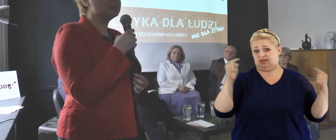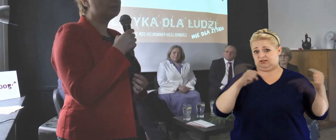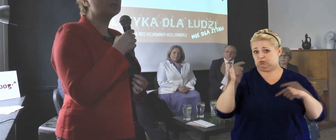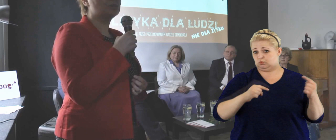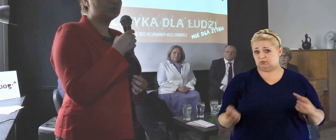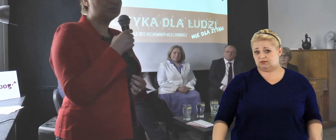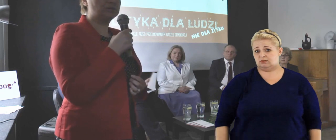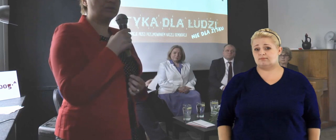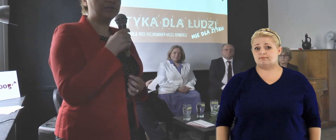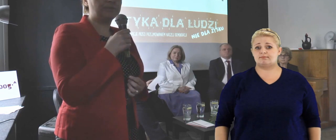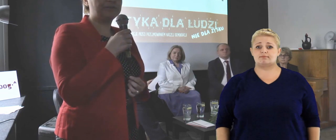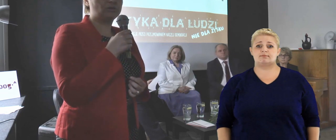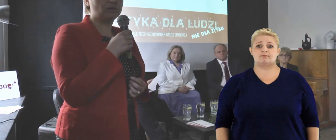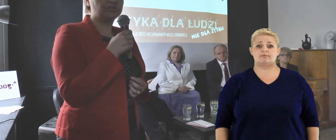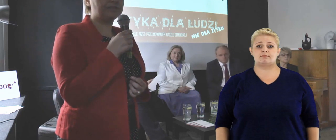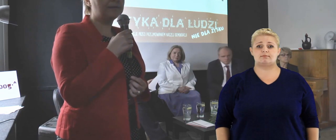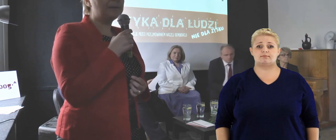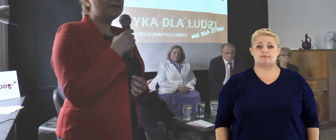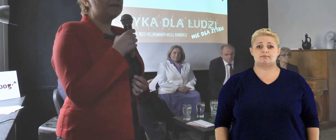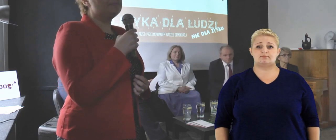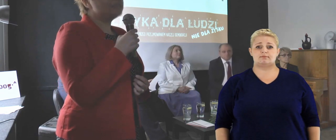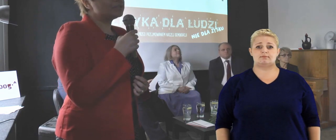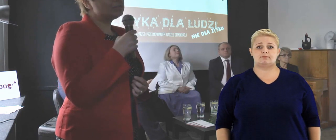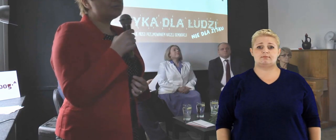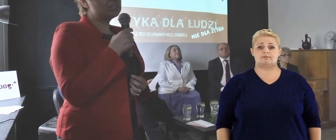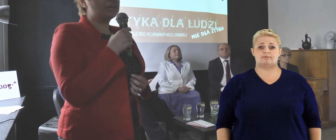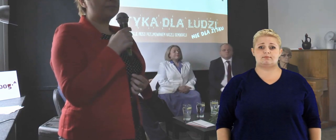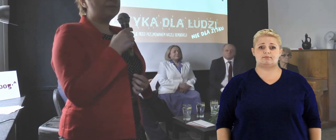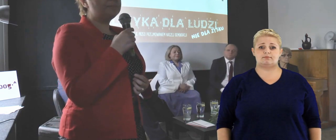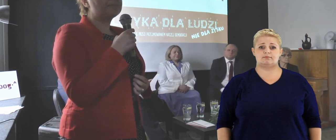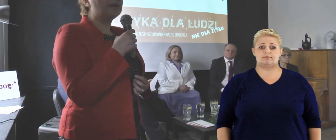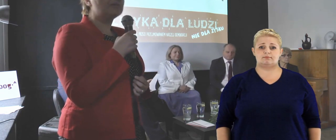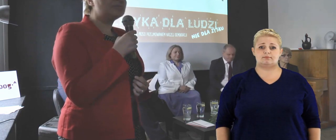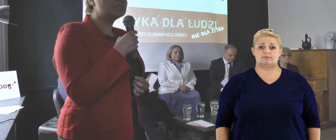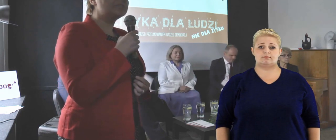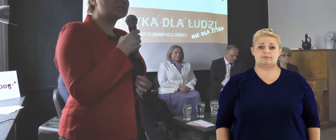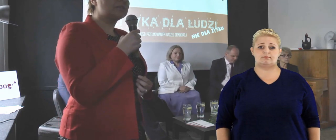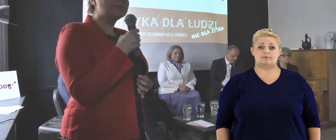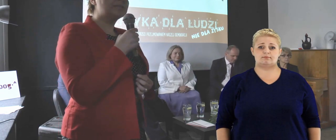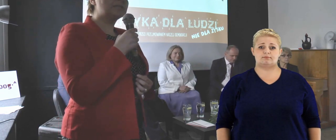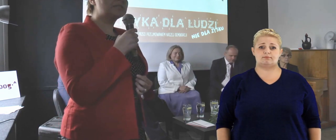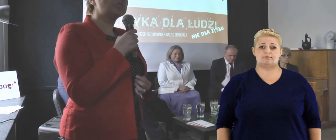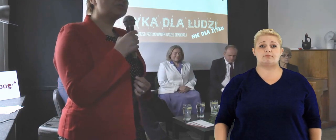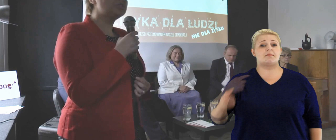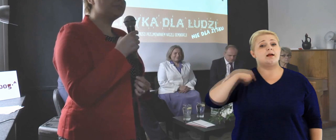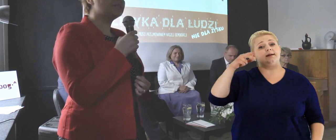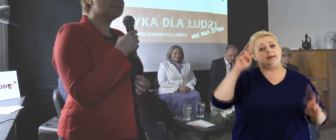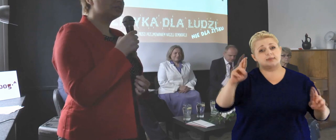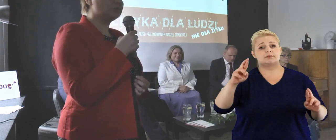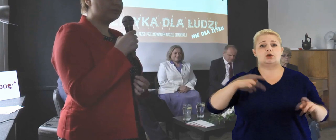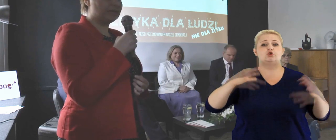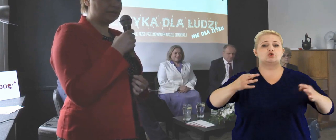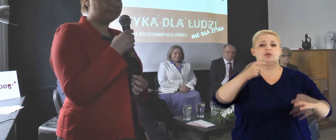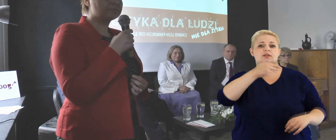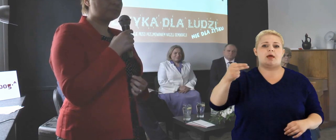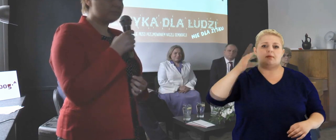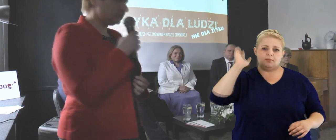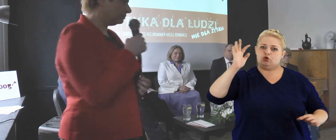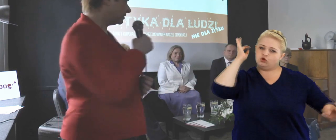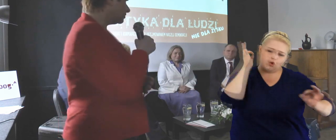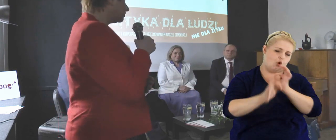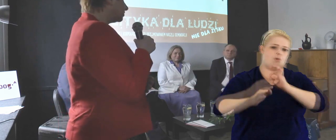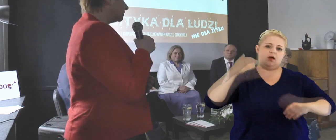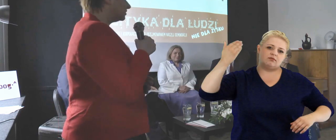...to będą tylko rodziły kolejne patologie. My tak nie uważamy, ale uważamy, że temat jest rzeczywiście wart dyskutowania.